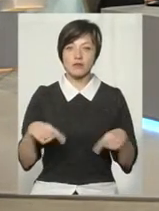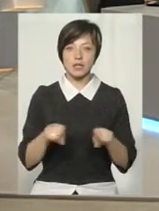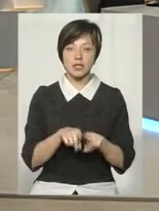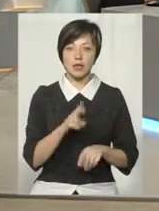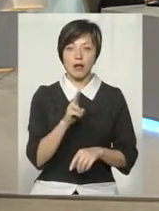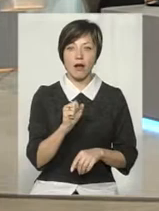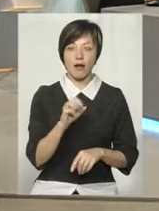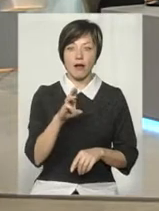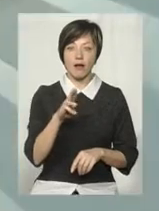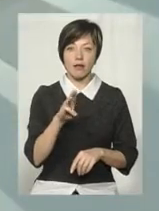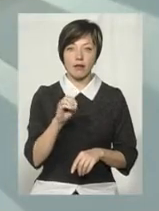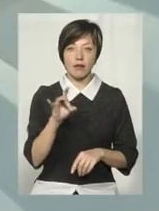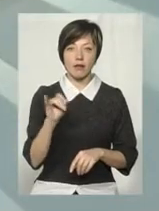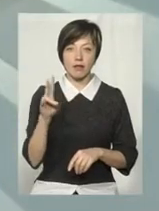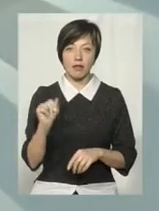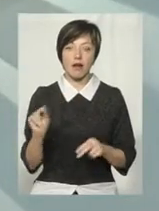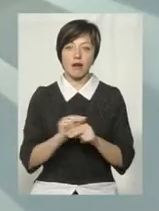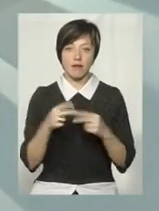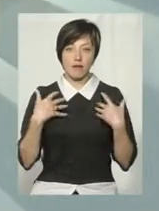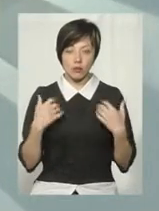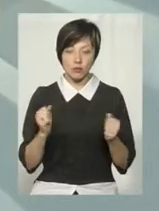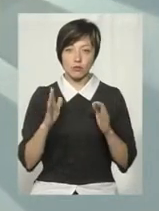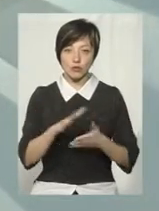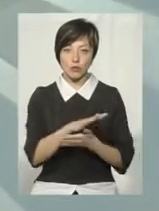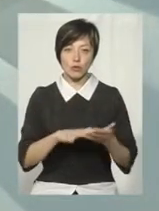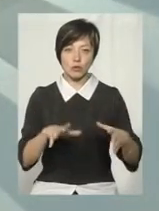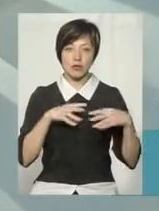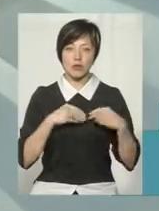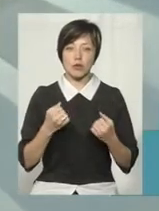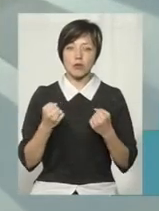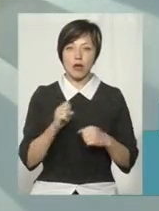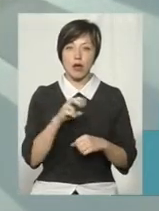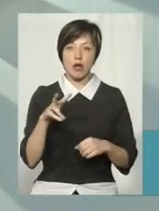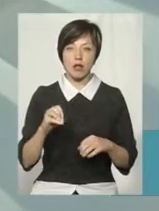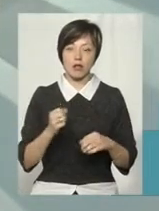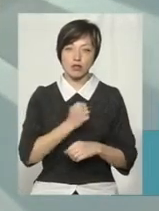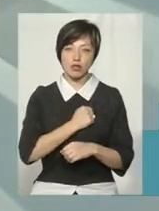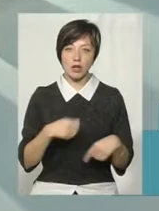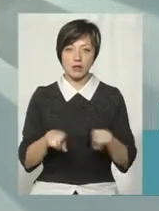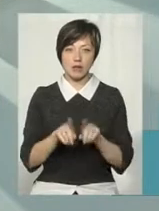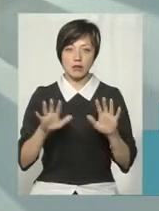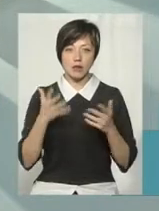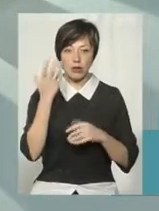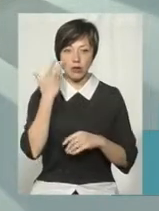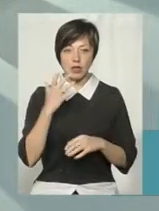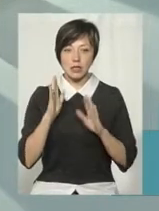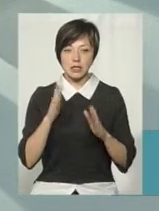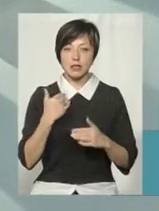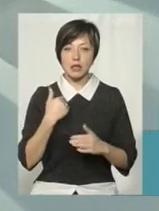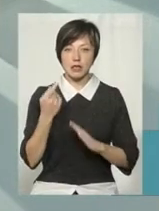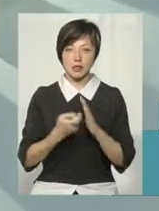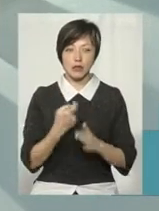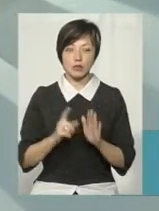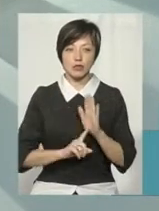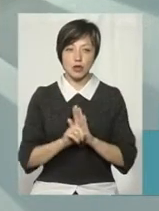Катерина вилікується і буде продовжувати з нами боротьбу. На жаль, так сталося. І от коли я тільки дізналася,